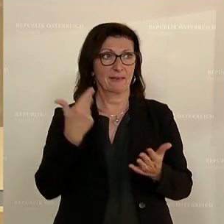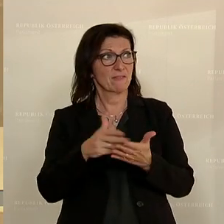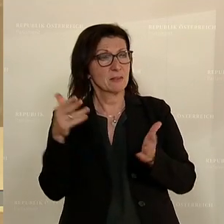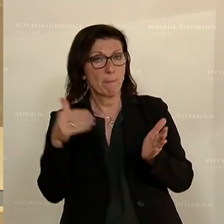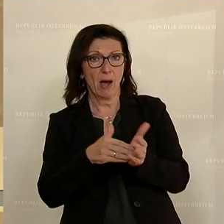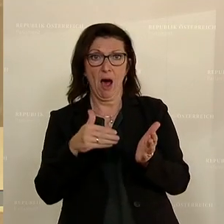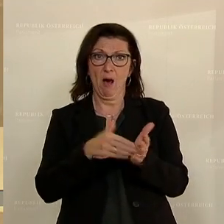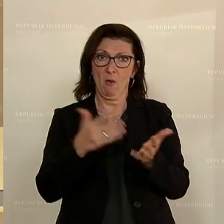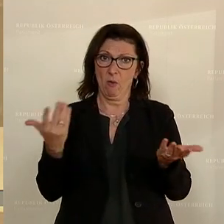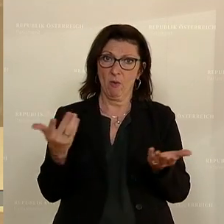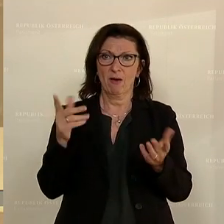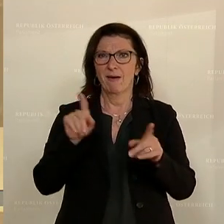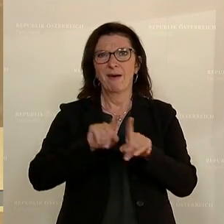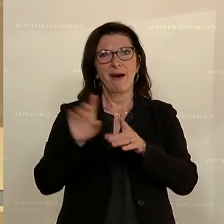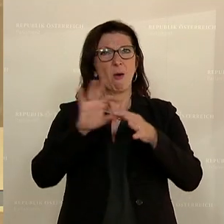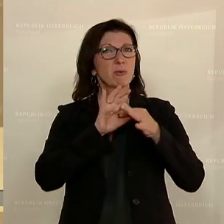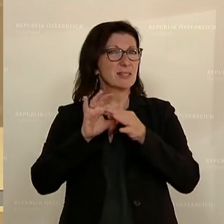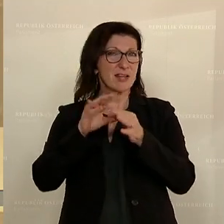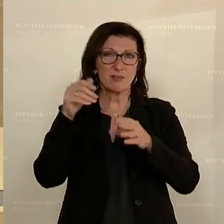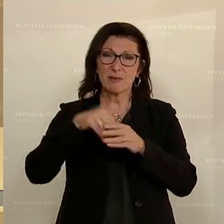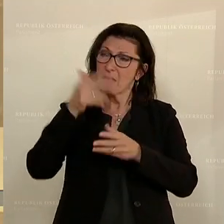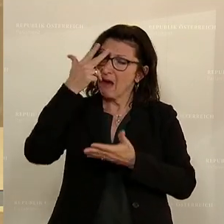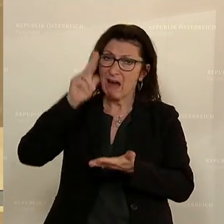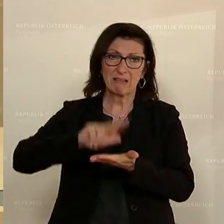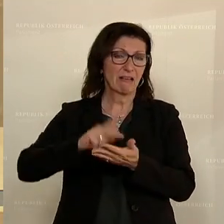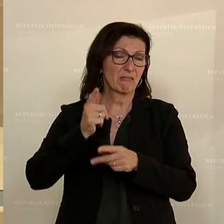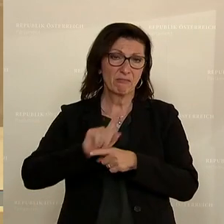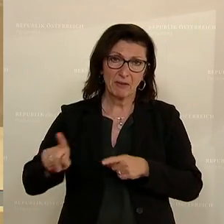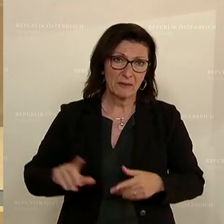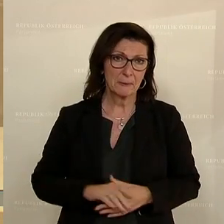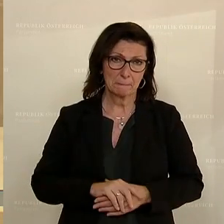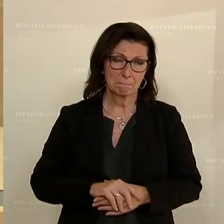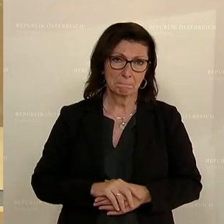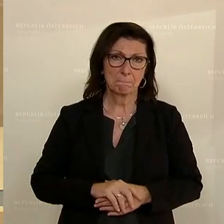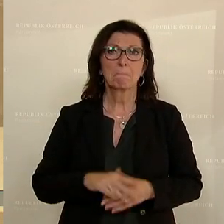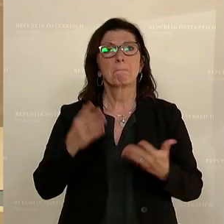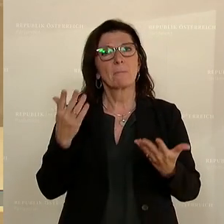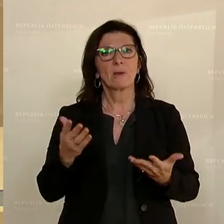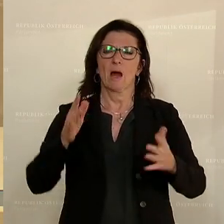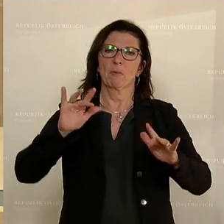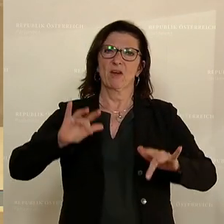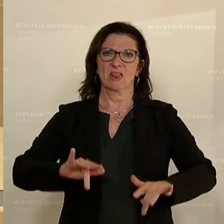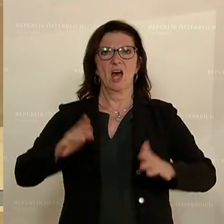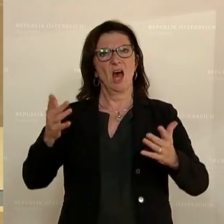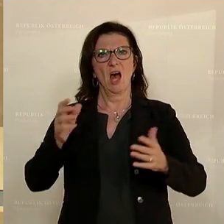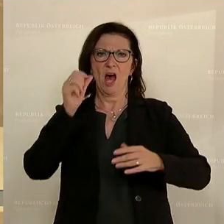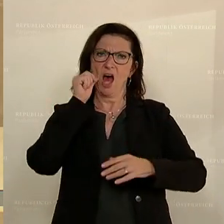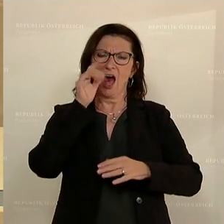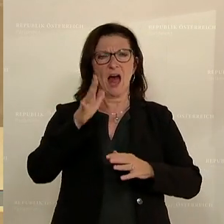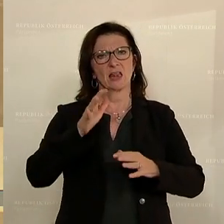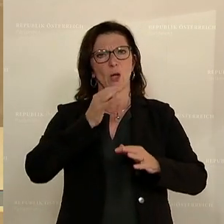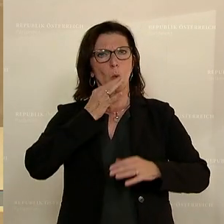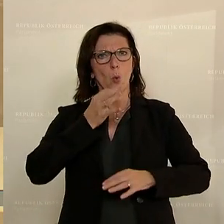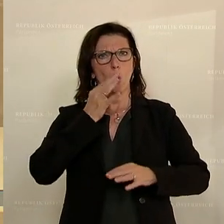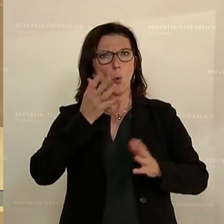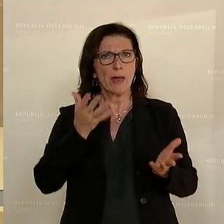nicht die notwendige gesellschaftliche Anerkennung. Und mit dem Erwerb eines geordneten Alltags ist es auch sehr